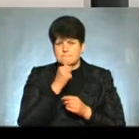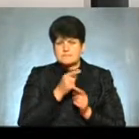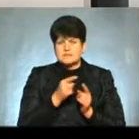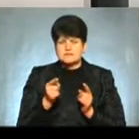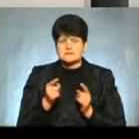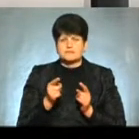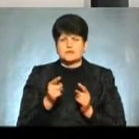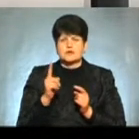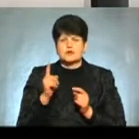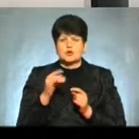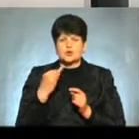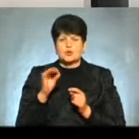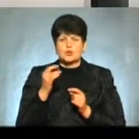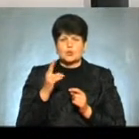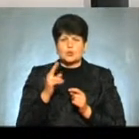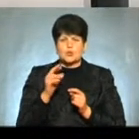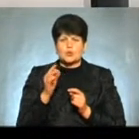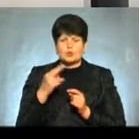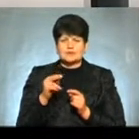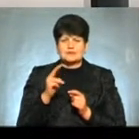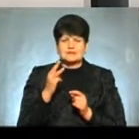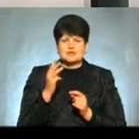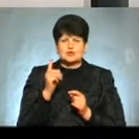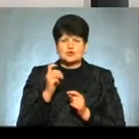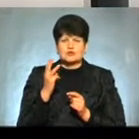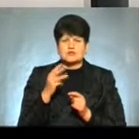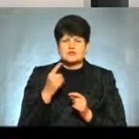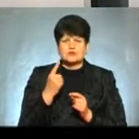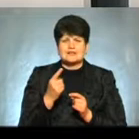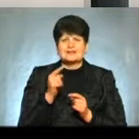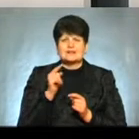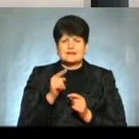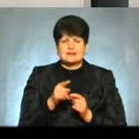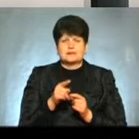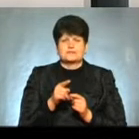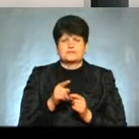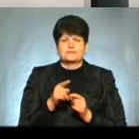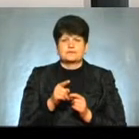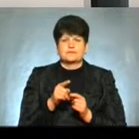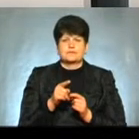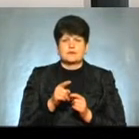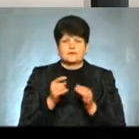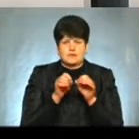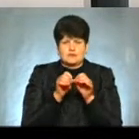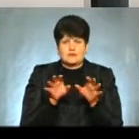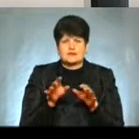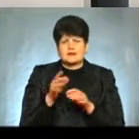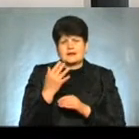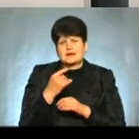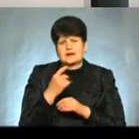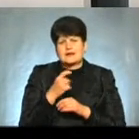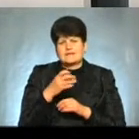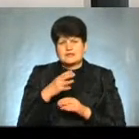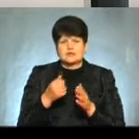йоду-131 Їх термін на піврозпаду є таке поняття Від декількох хвилин до двох